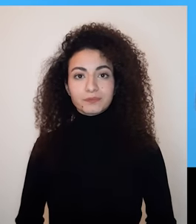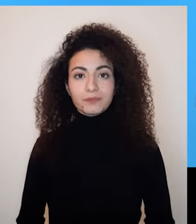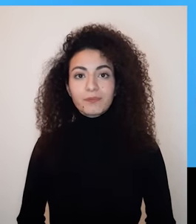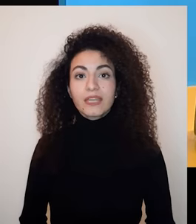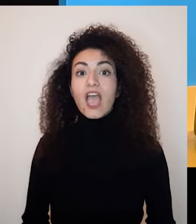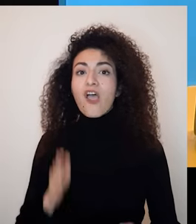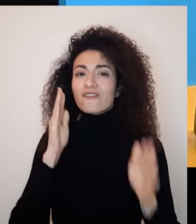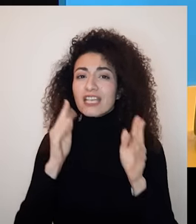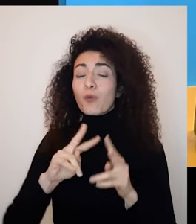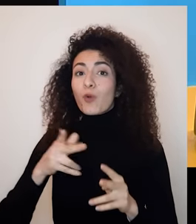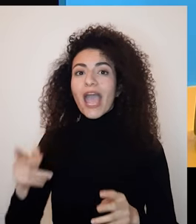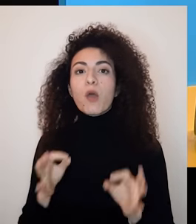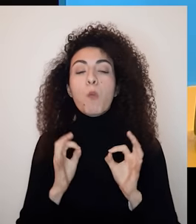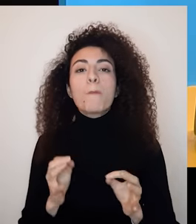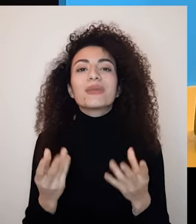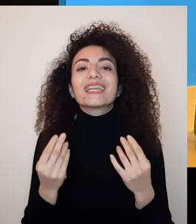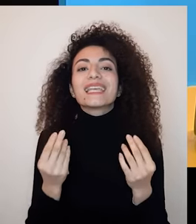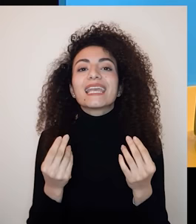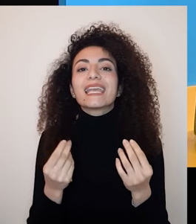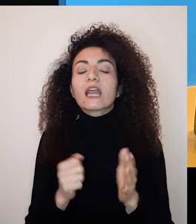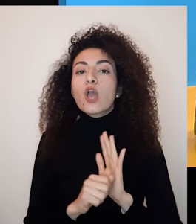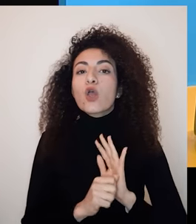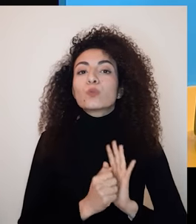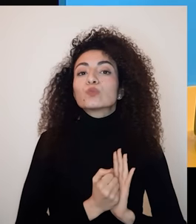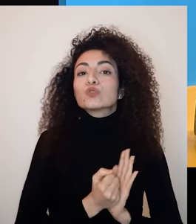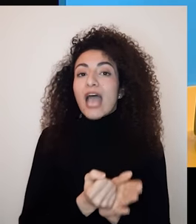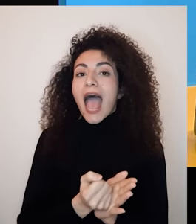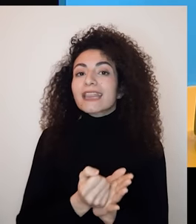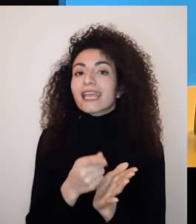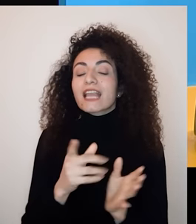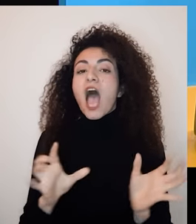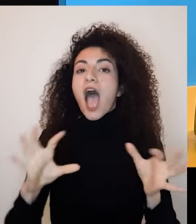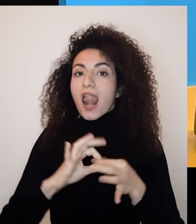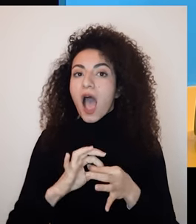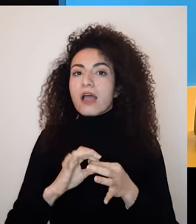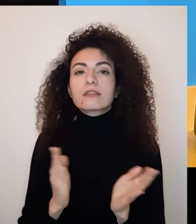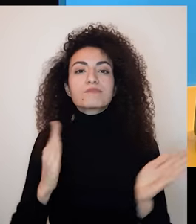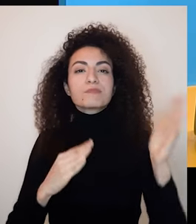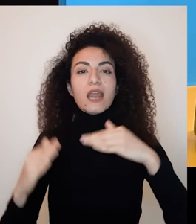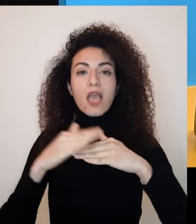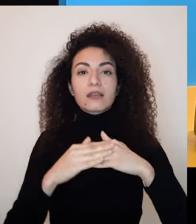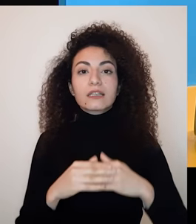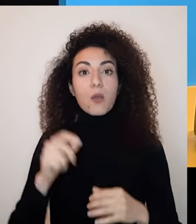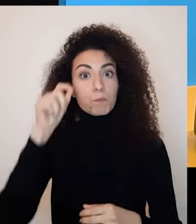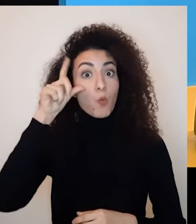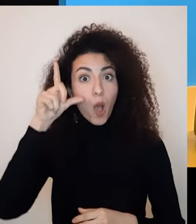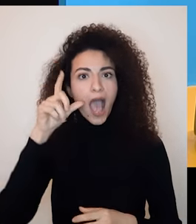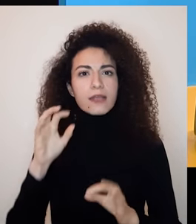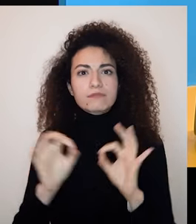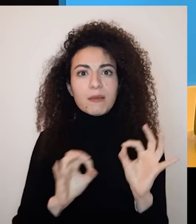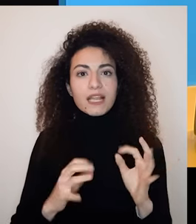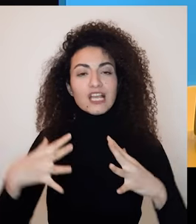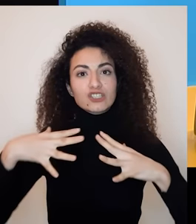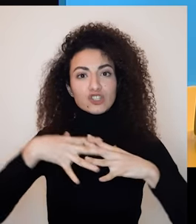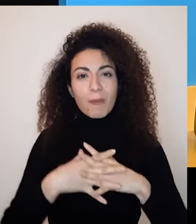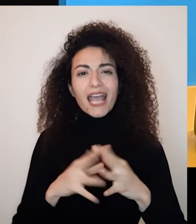الداعمة ختاماً بشدد على همية مواقع التواصل الاجتماعي بالمساعدة على بناء علاقات فهي إذا استعملت بوعي